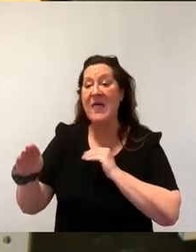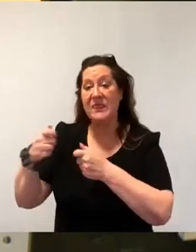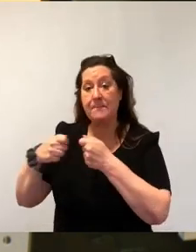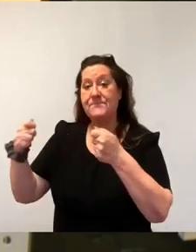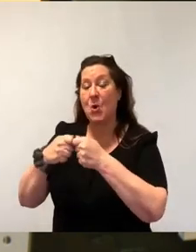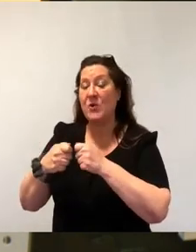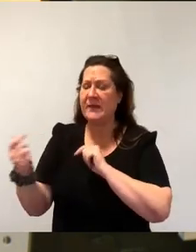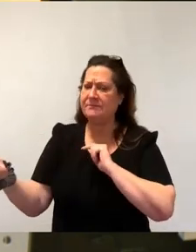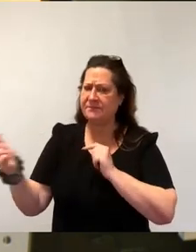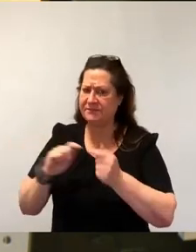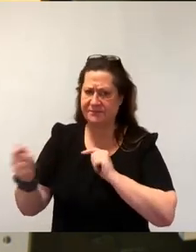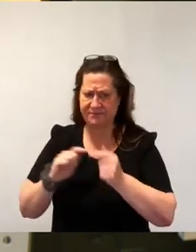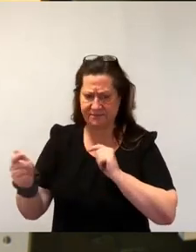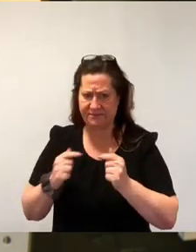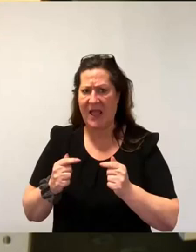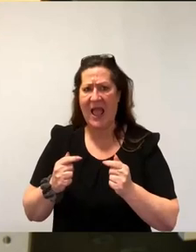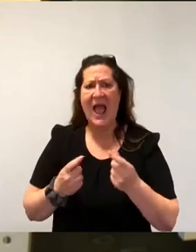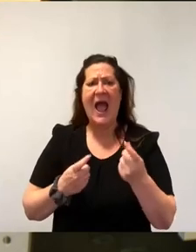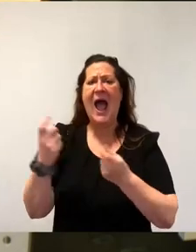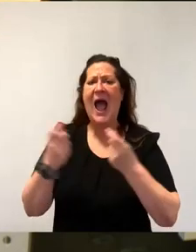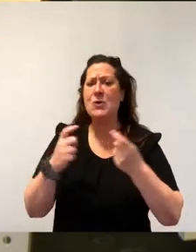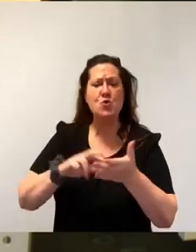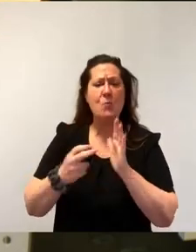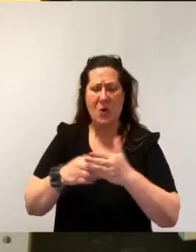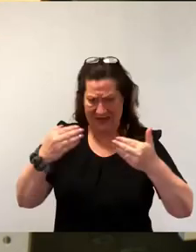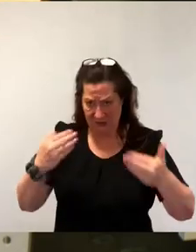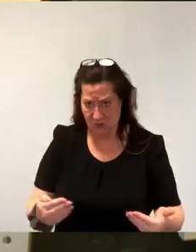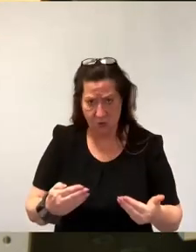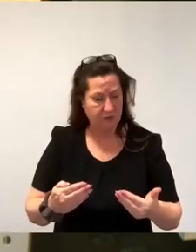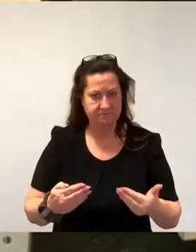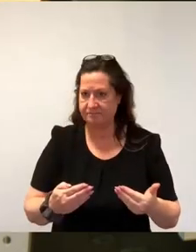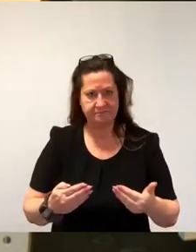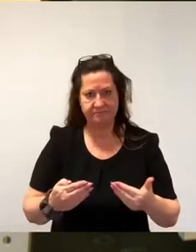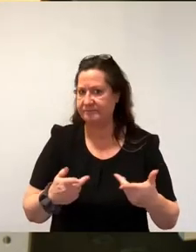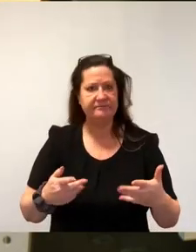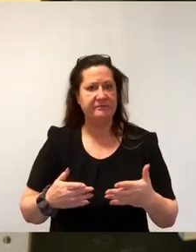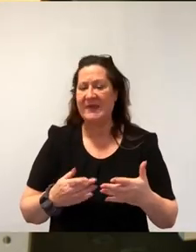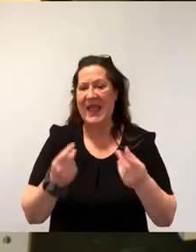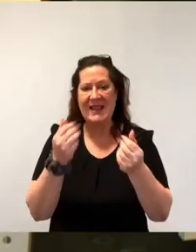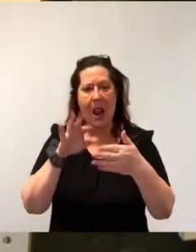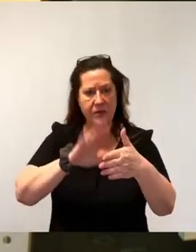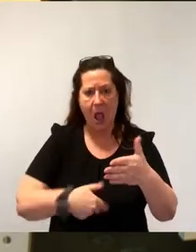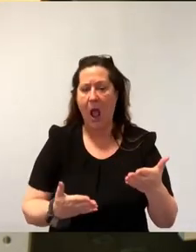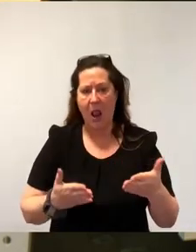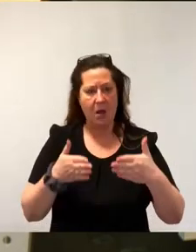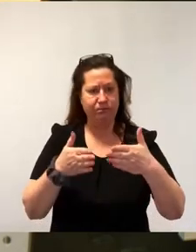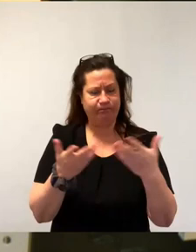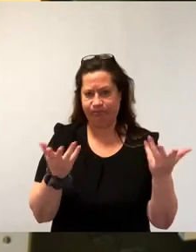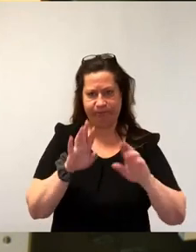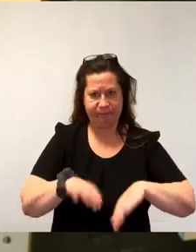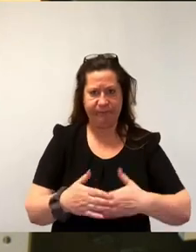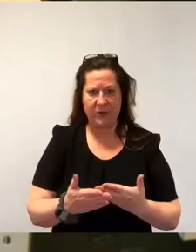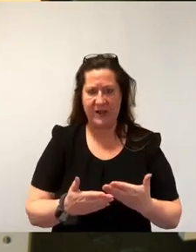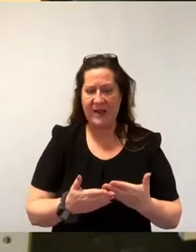Asylpolitik nicht mehr weitergeht. Das Boot ist voll, der Geldsack leer. Und dann nutzt es auch nicht, Herr Drews,